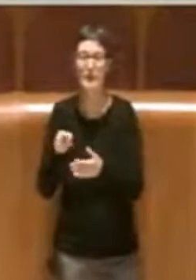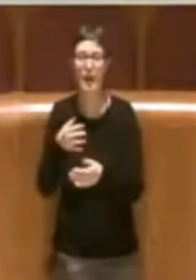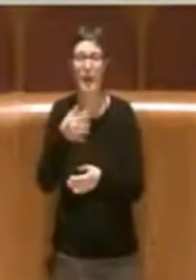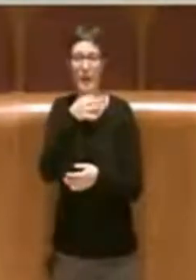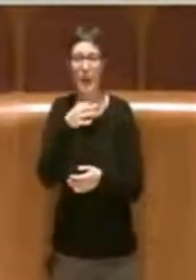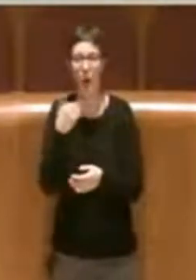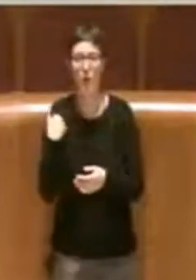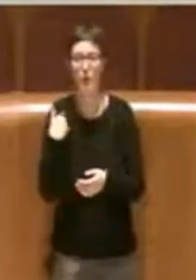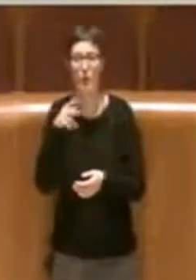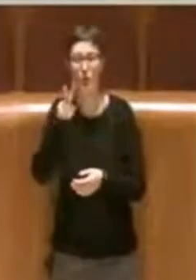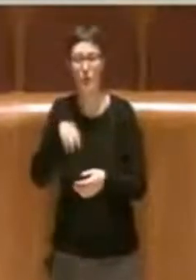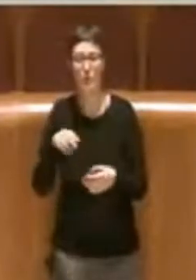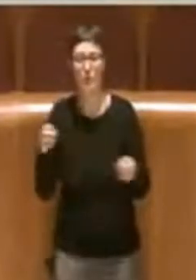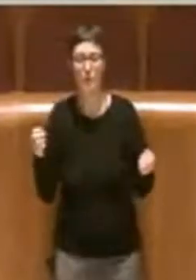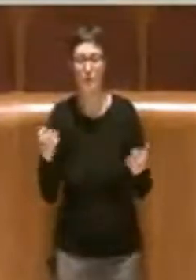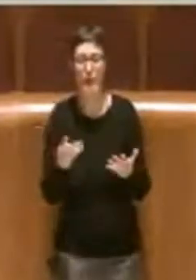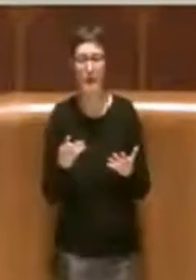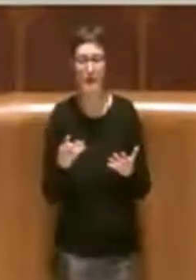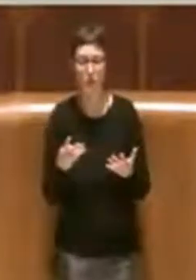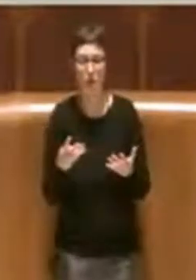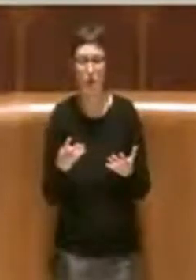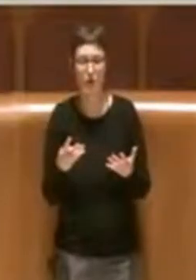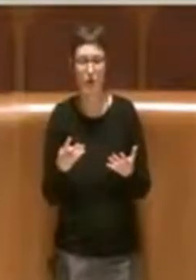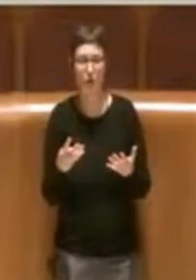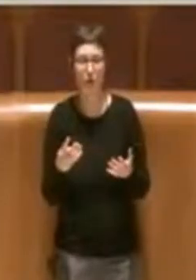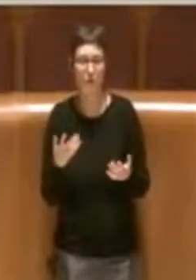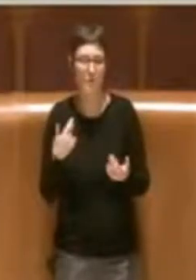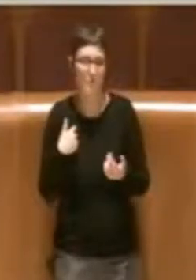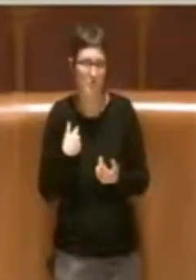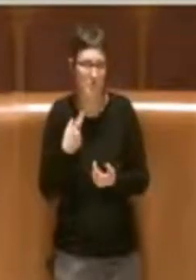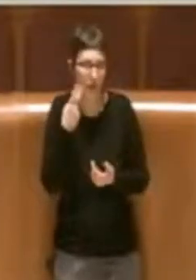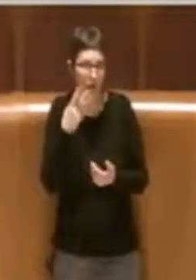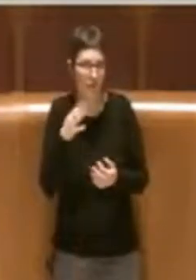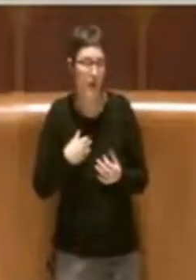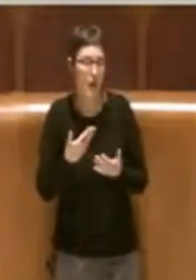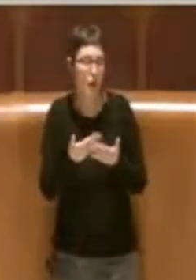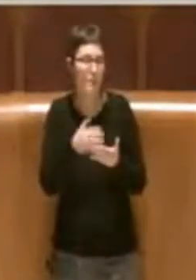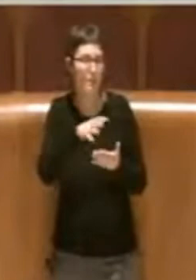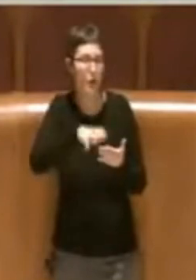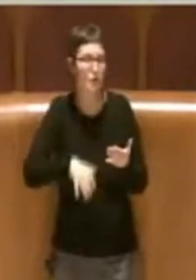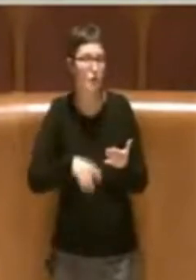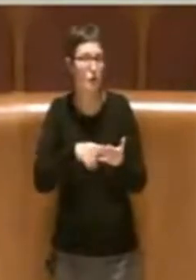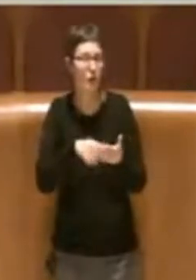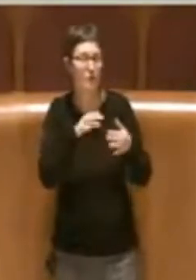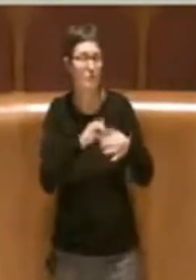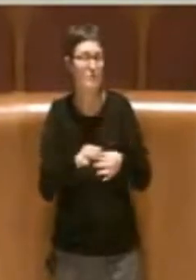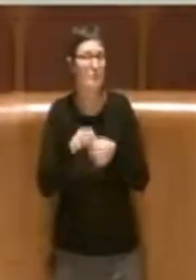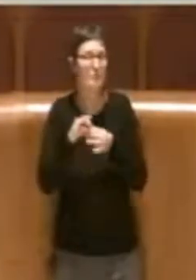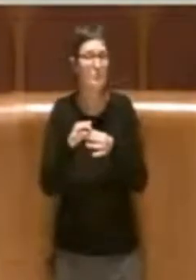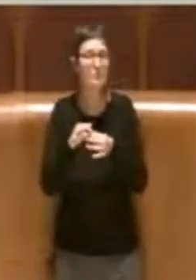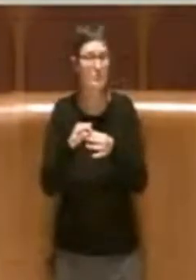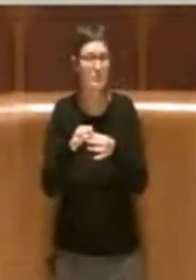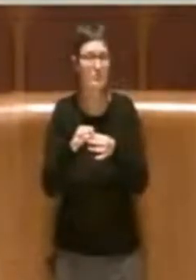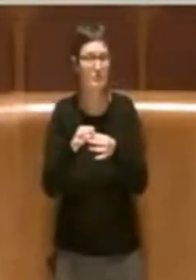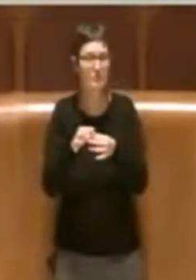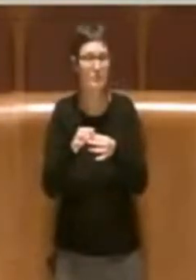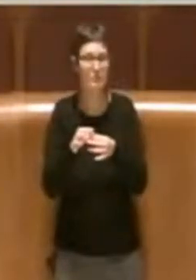e si tratta, da quanto vedo, di una mozione legata allo sviluppo di un